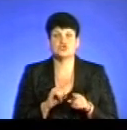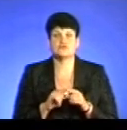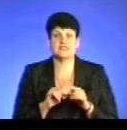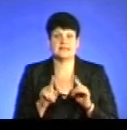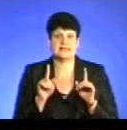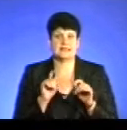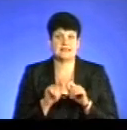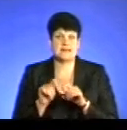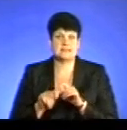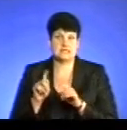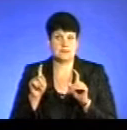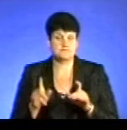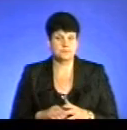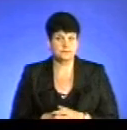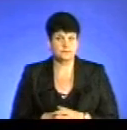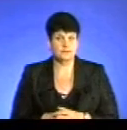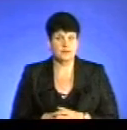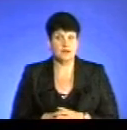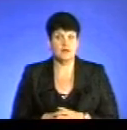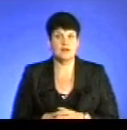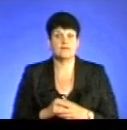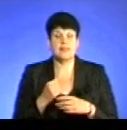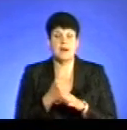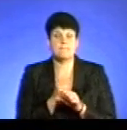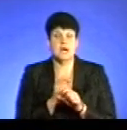в лабораторії.